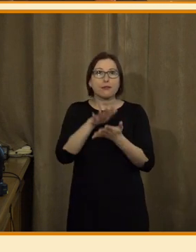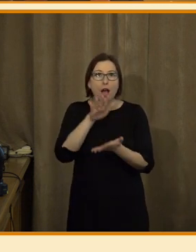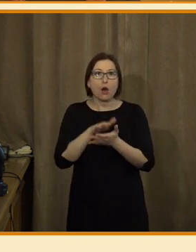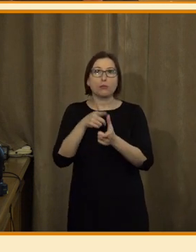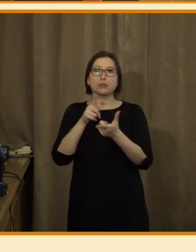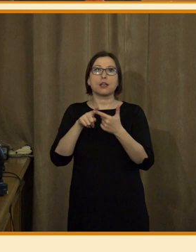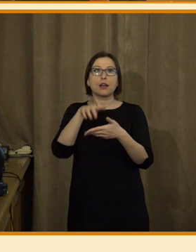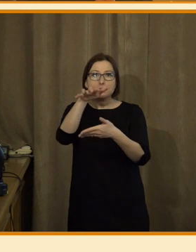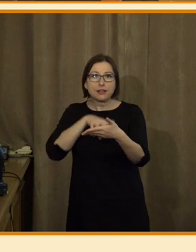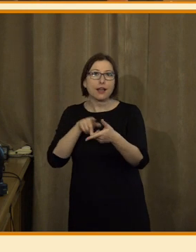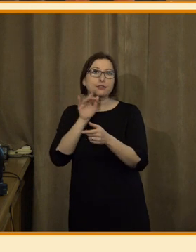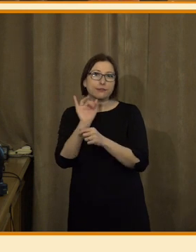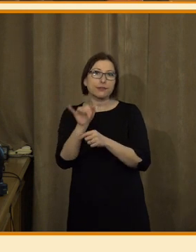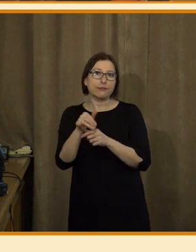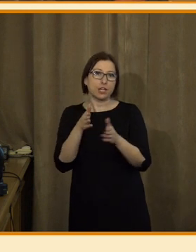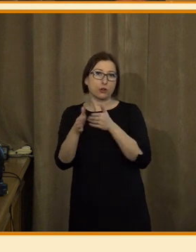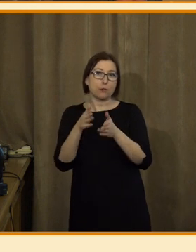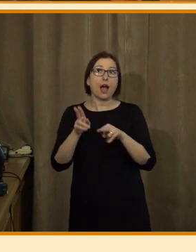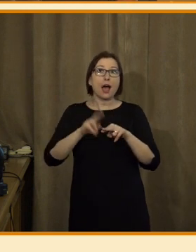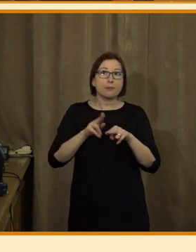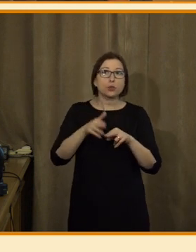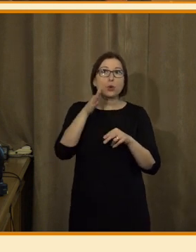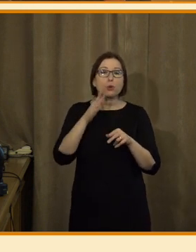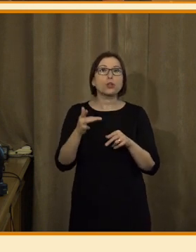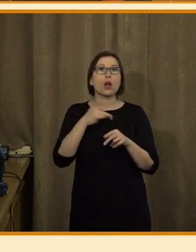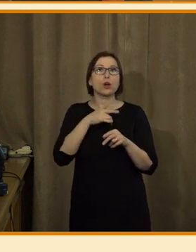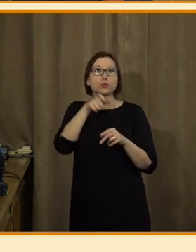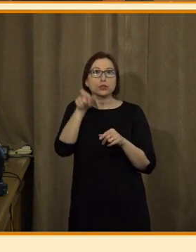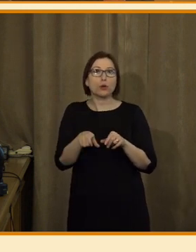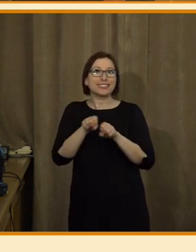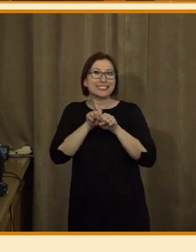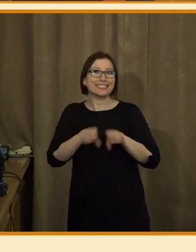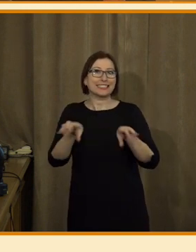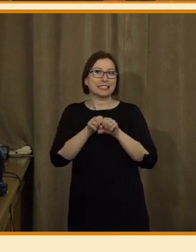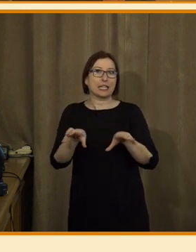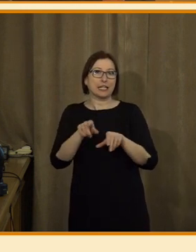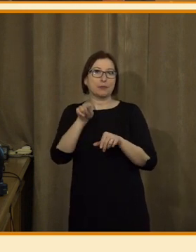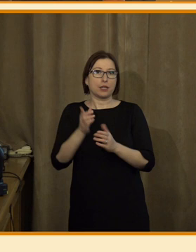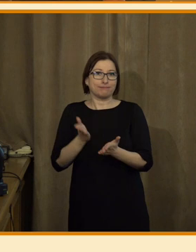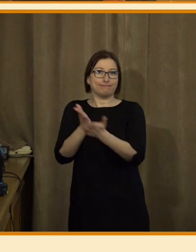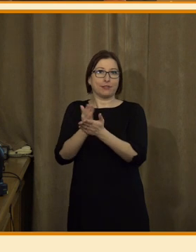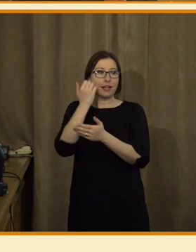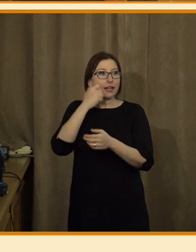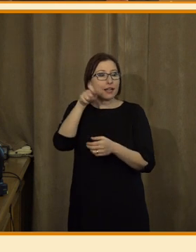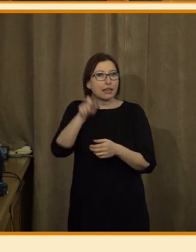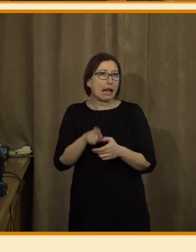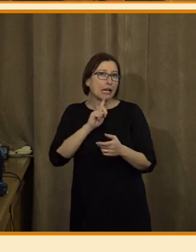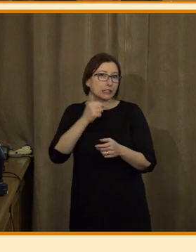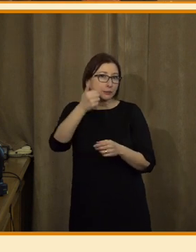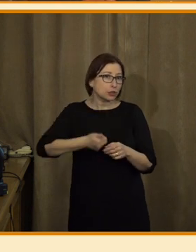dramaturgii a takové věci. A pak přijde personalizovaný stream. To bude možná až příští listopad.